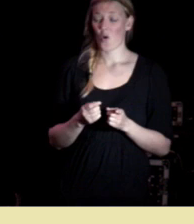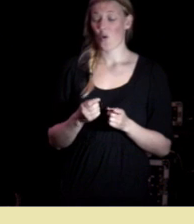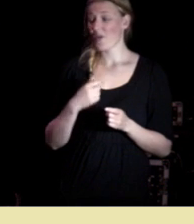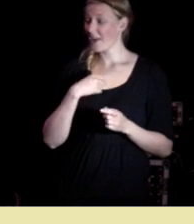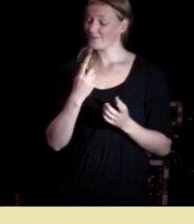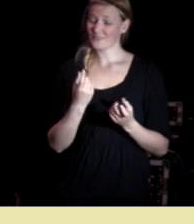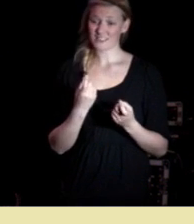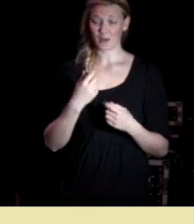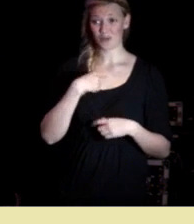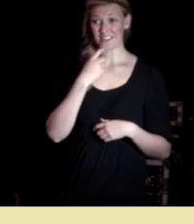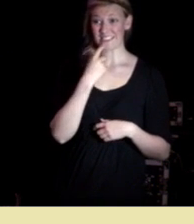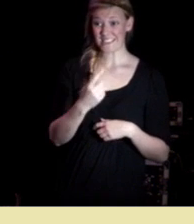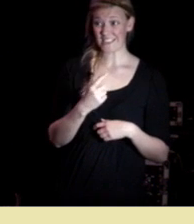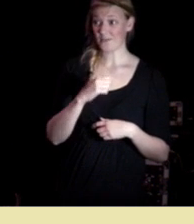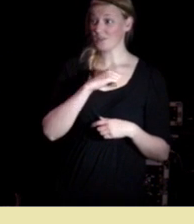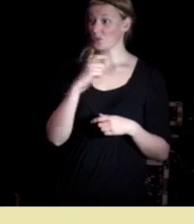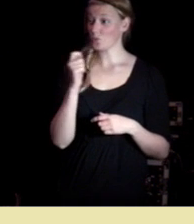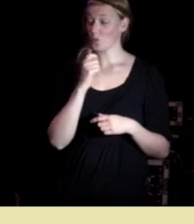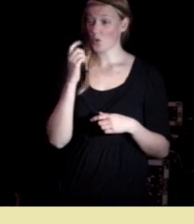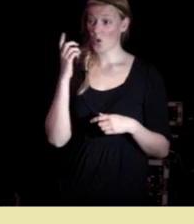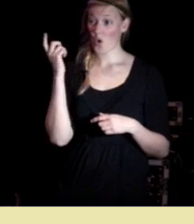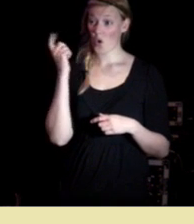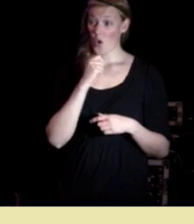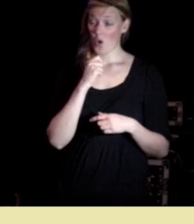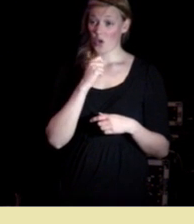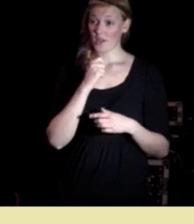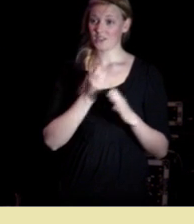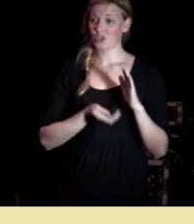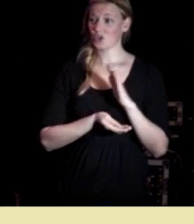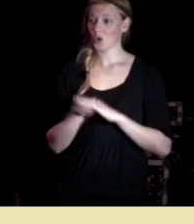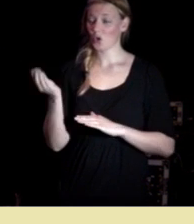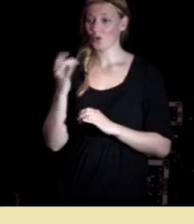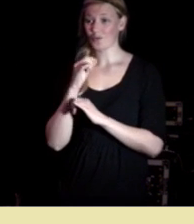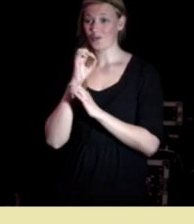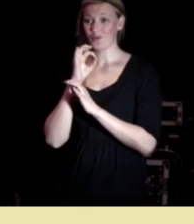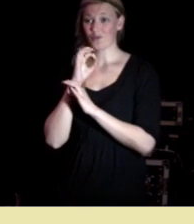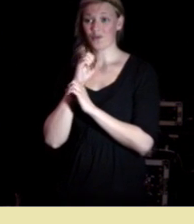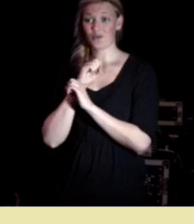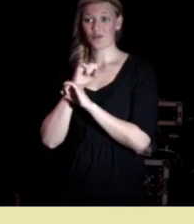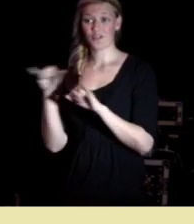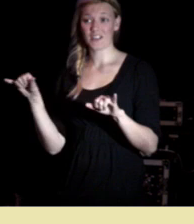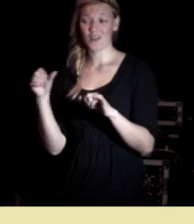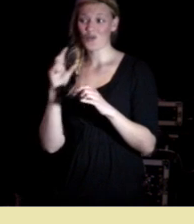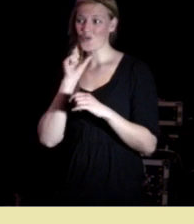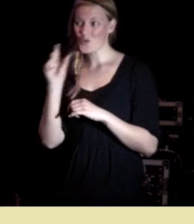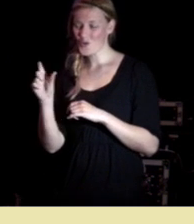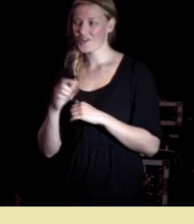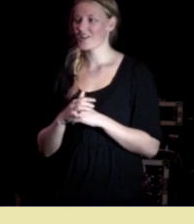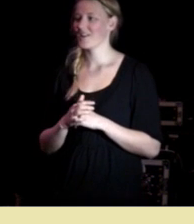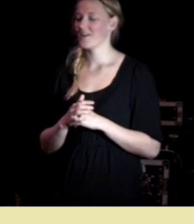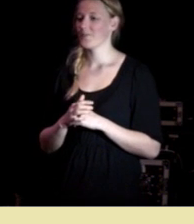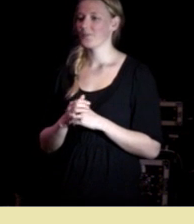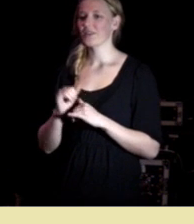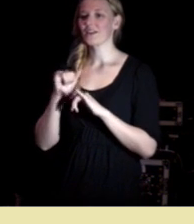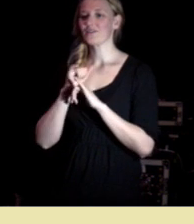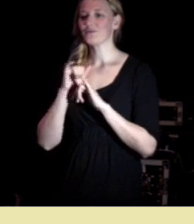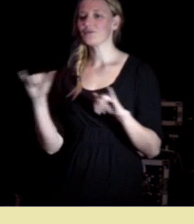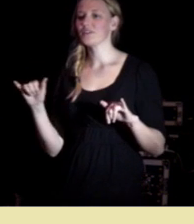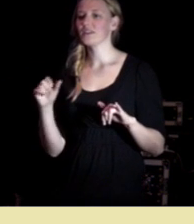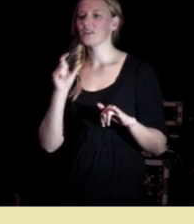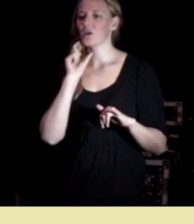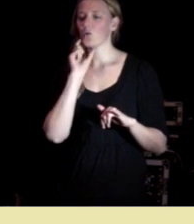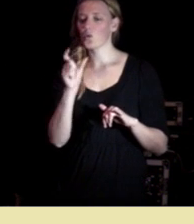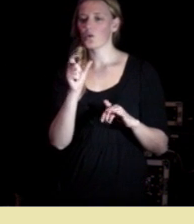og hvis noen hører en undertekst her om en søknad til fritt ord så har dere skjønt det det frie ordet